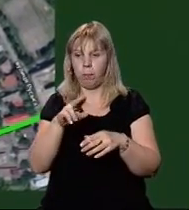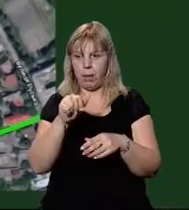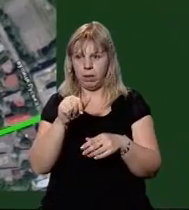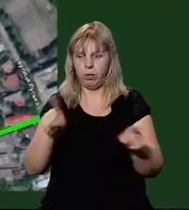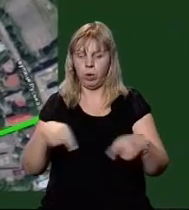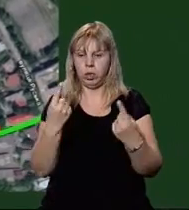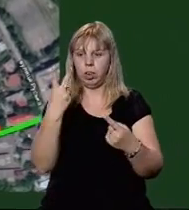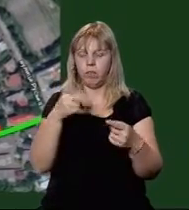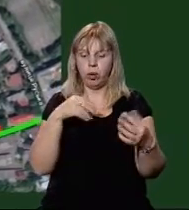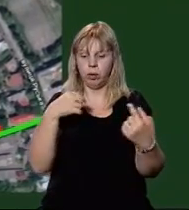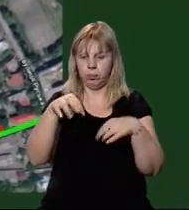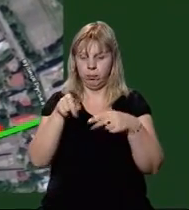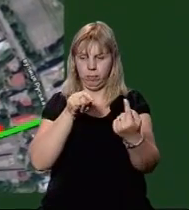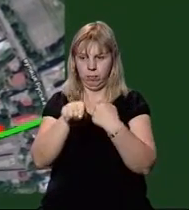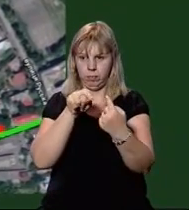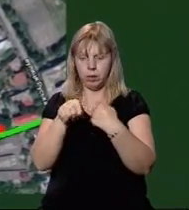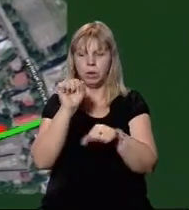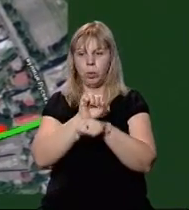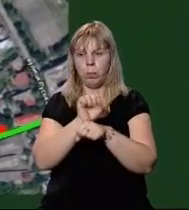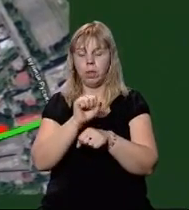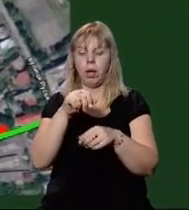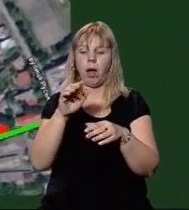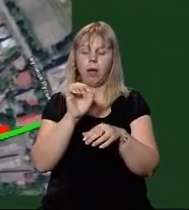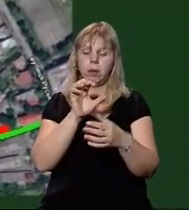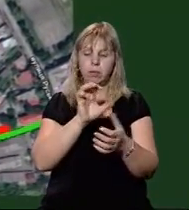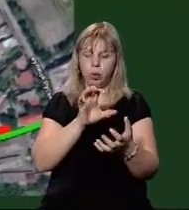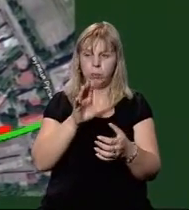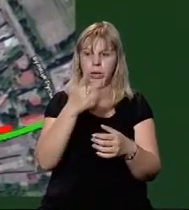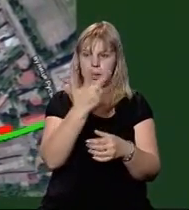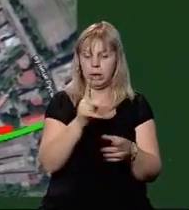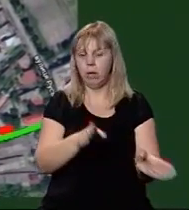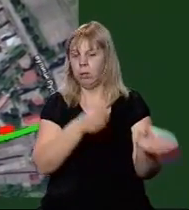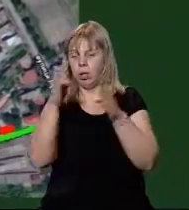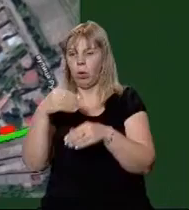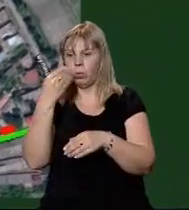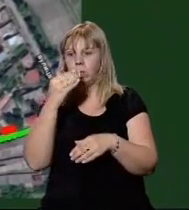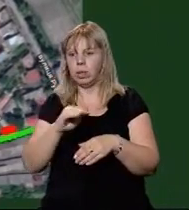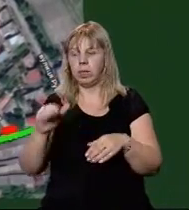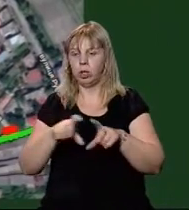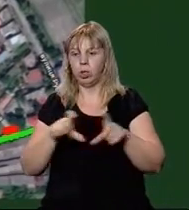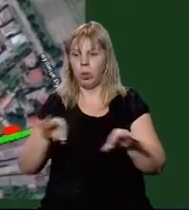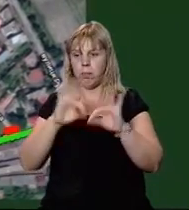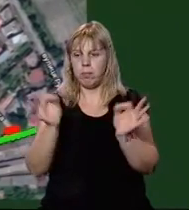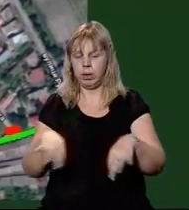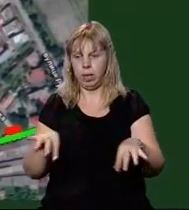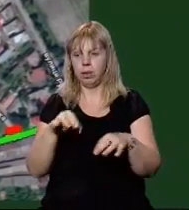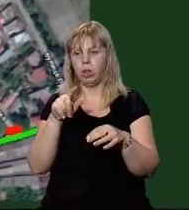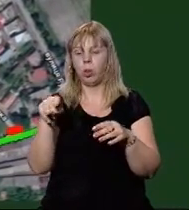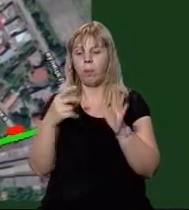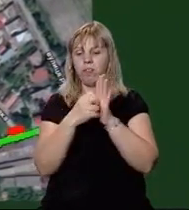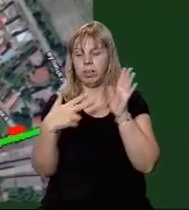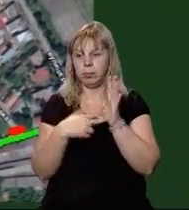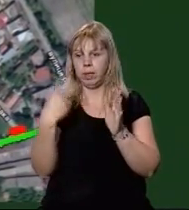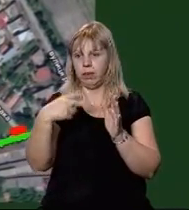організують двосторонній рух. Зупинку автобусів номер 3 перенесли до Ужгородської дитячої школи мистецтв. Номер